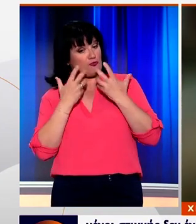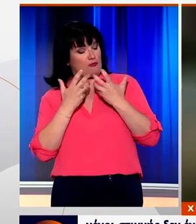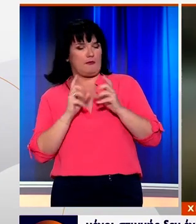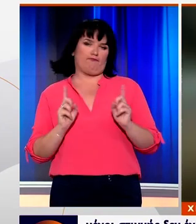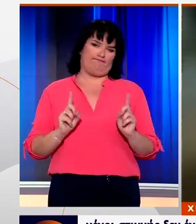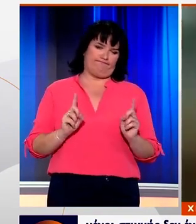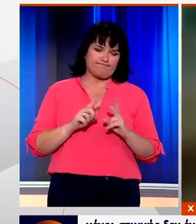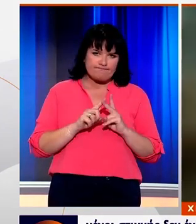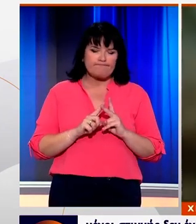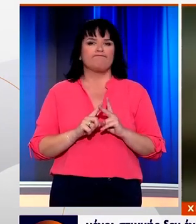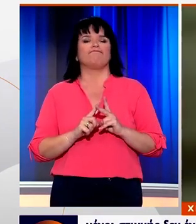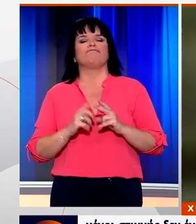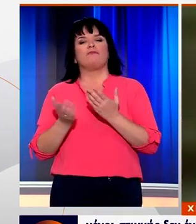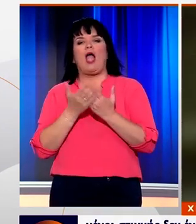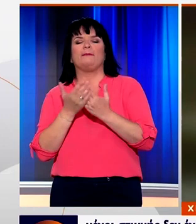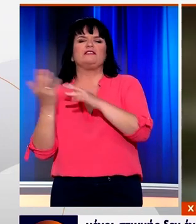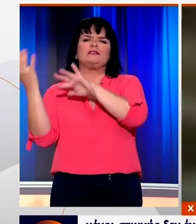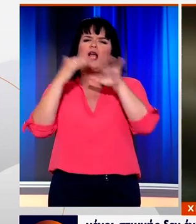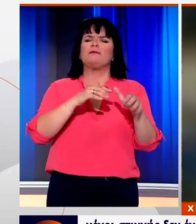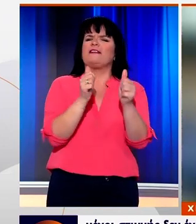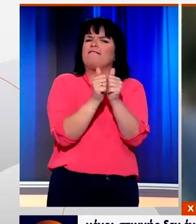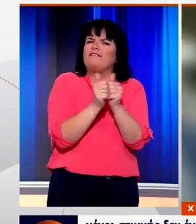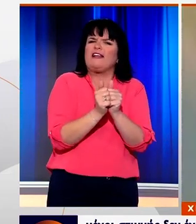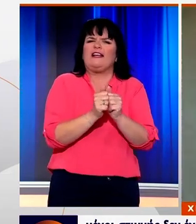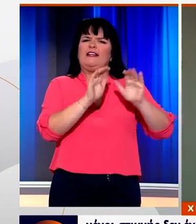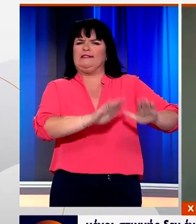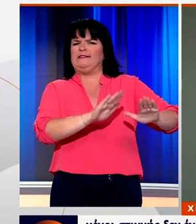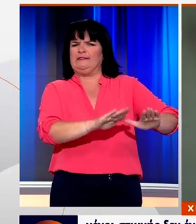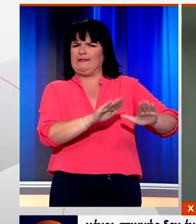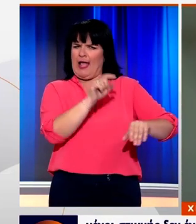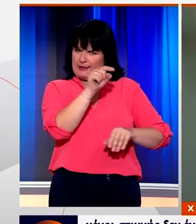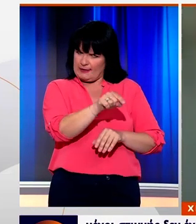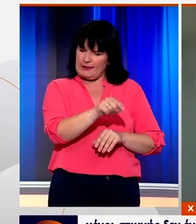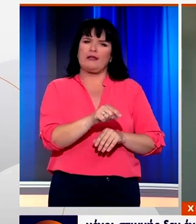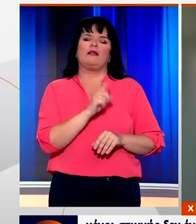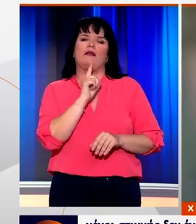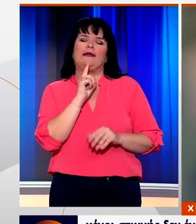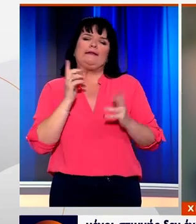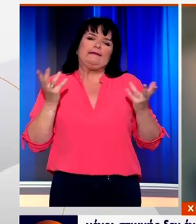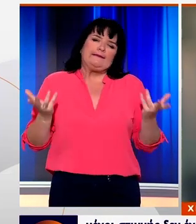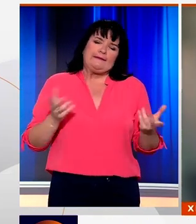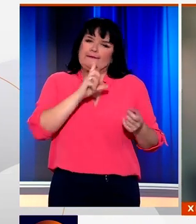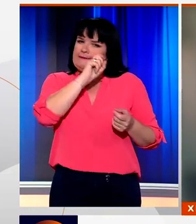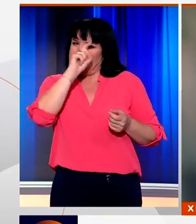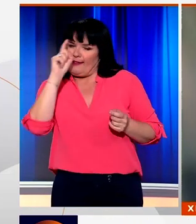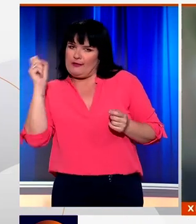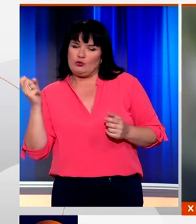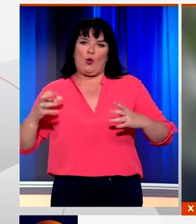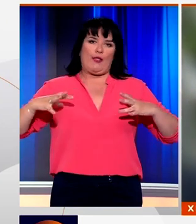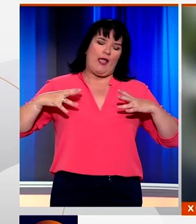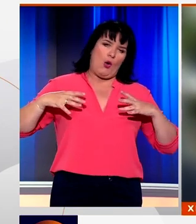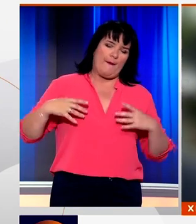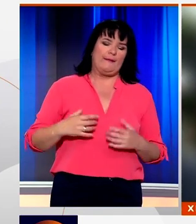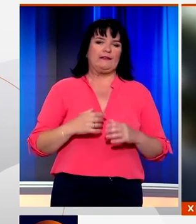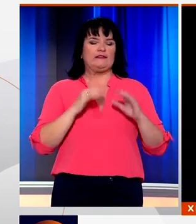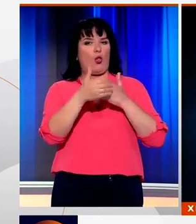Βέβαια, οι επισκέπτες μας, οι φίλοι μας που βρίσκονται στη Σκόπελο, δεν είναι και ό,τι καλύτερο για αυτούς να κάθονται